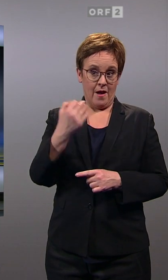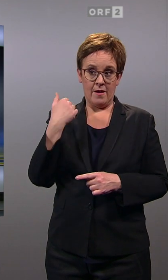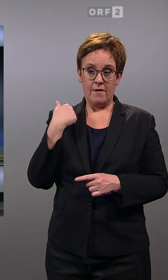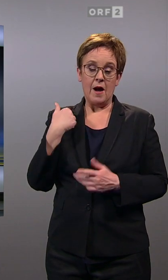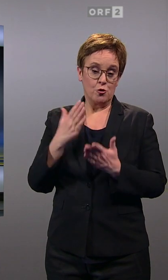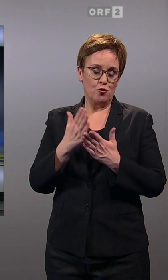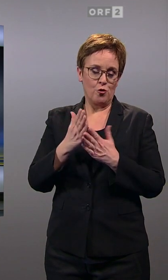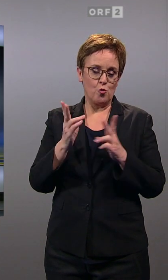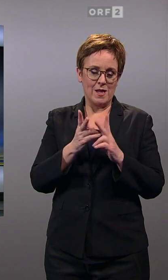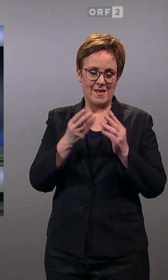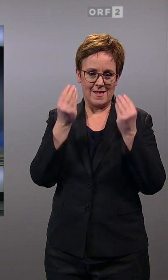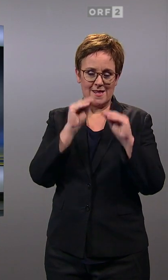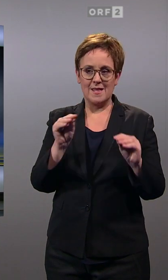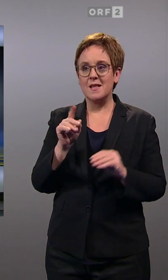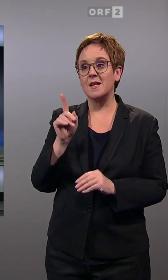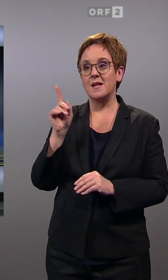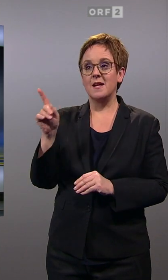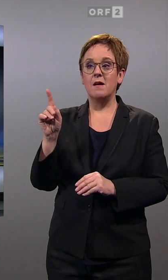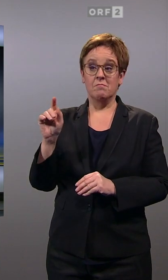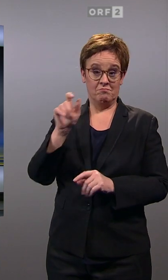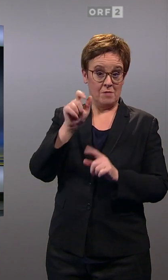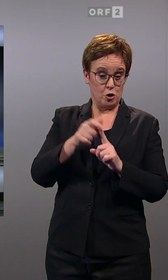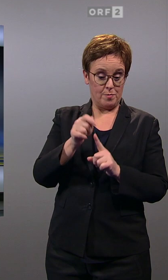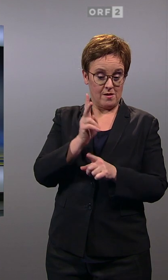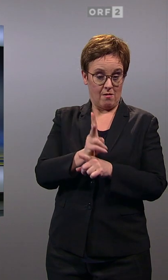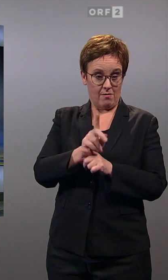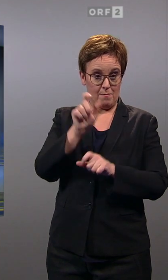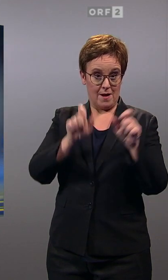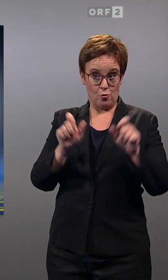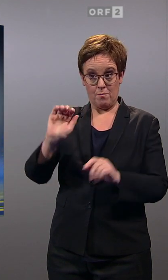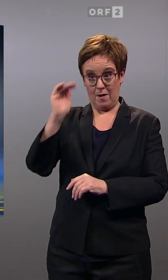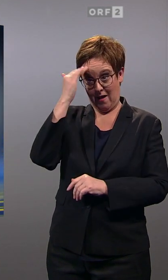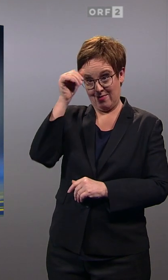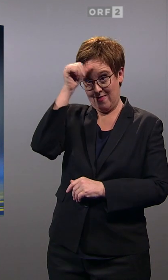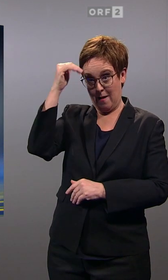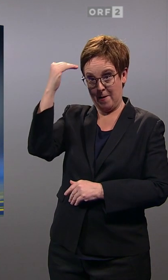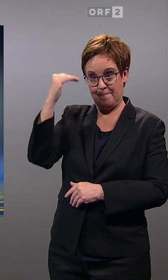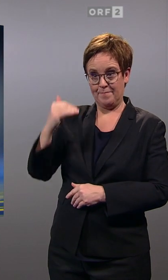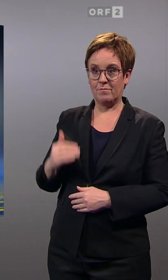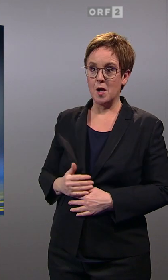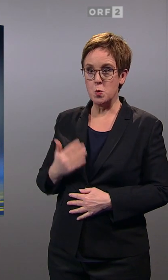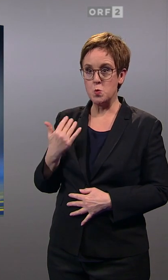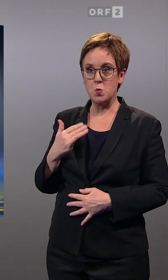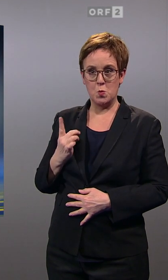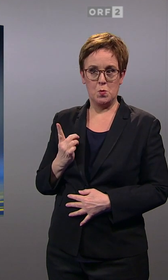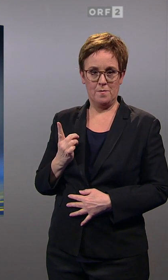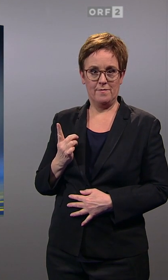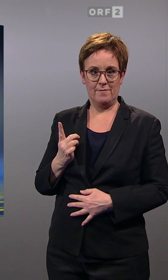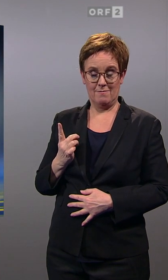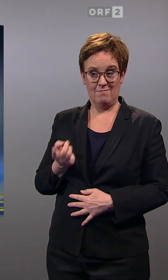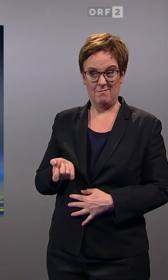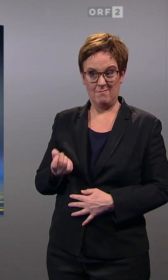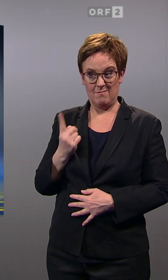und auch schon kurz angesprochen wurde, war die Bekanntheit der Spitzenkandidaten. Hier sehen wir es nochmals ganz eindrücklich. Das ist wirklich